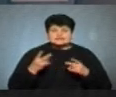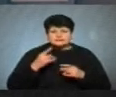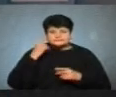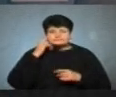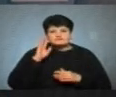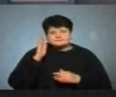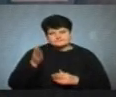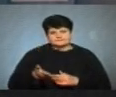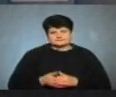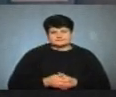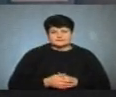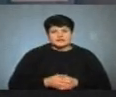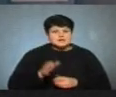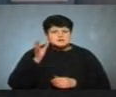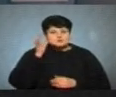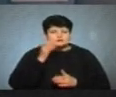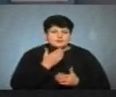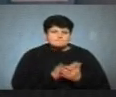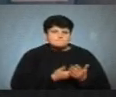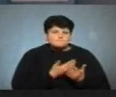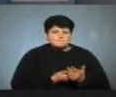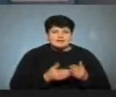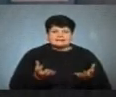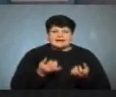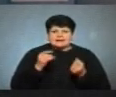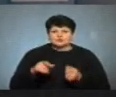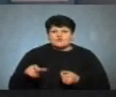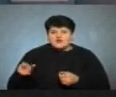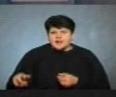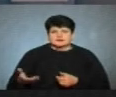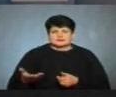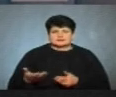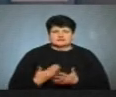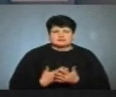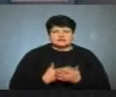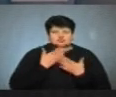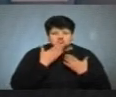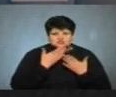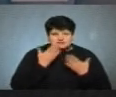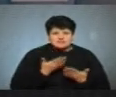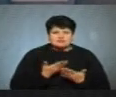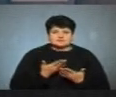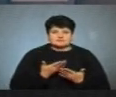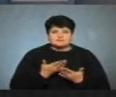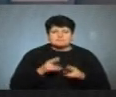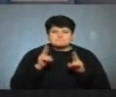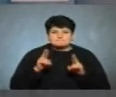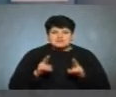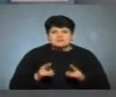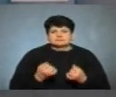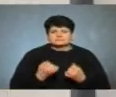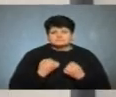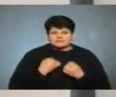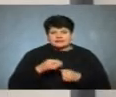заздалегідь. І прислухатися до порад рятувальників, читати час від часу правила безпеки,